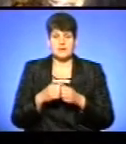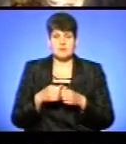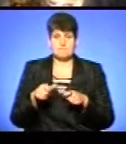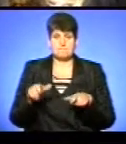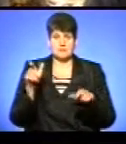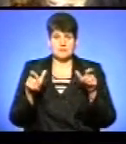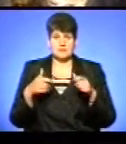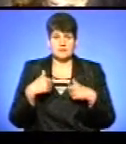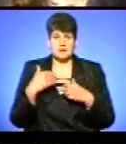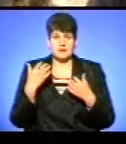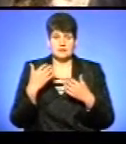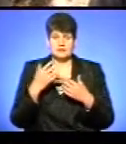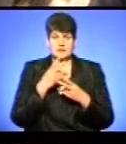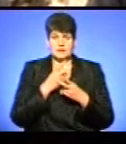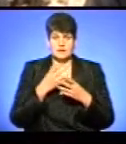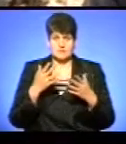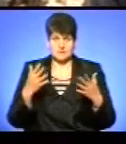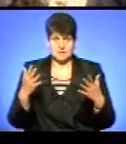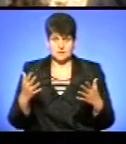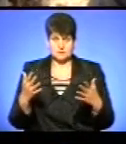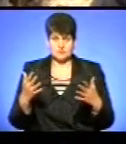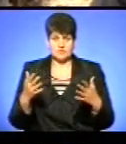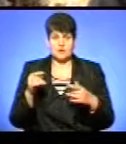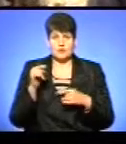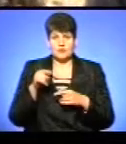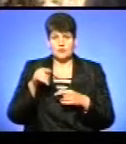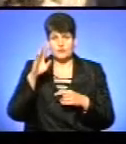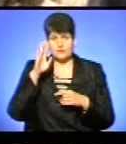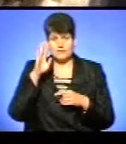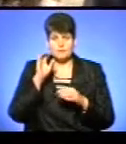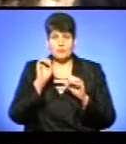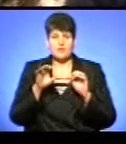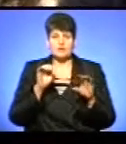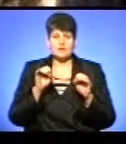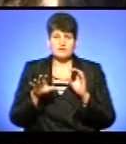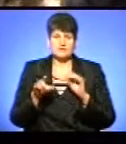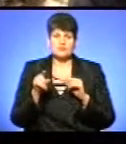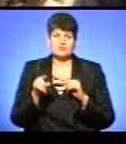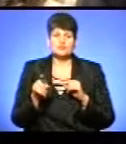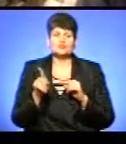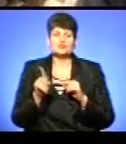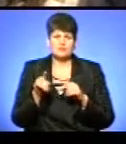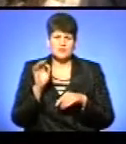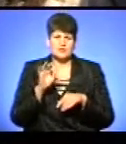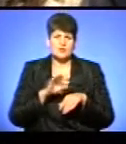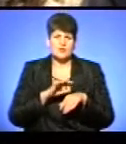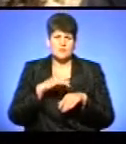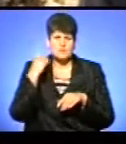інвалідя не бачив. Він повикидав. А йому що? Він ж хворий.